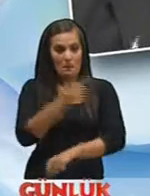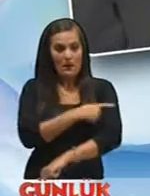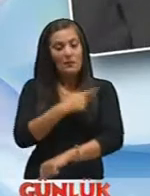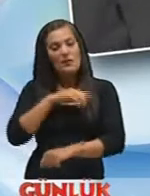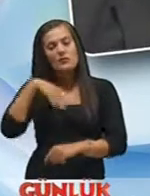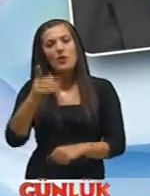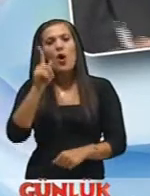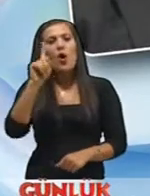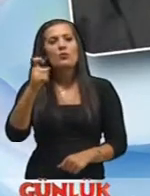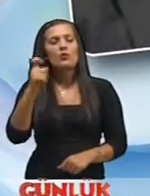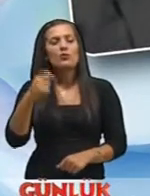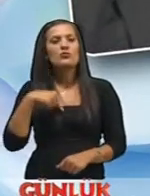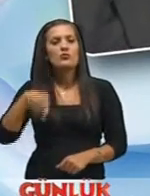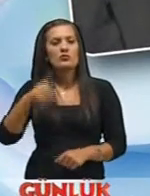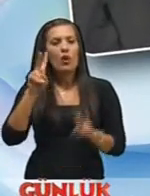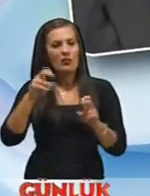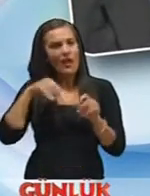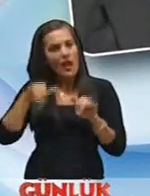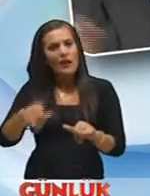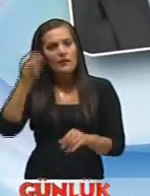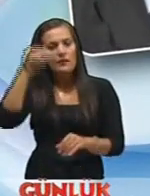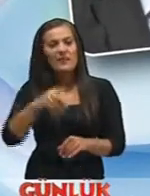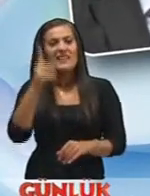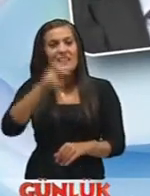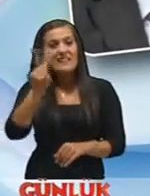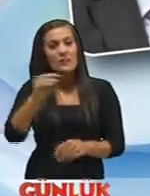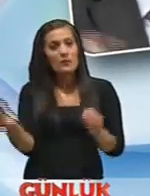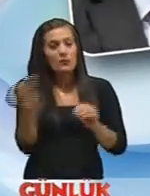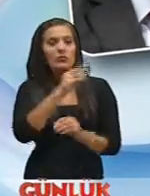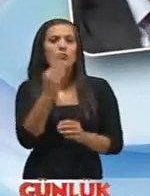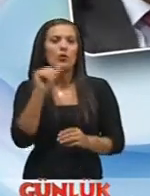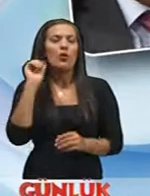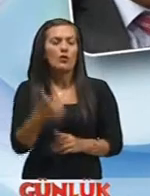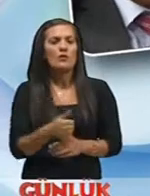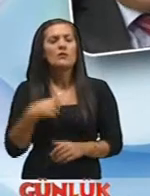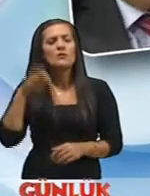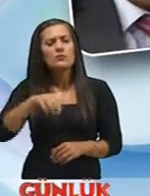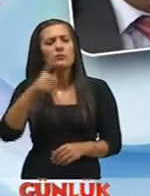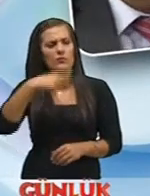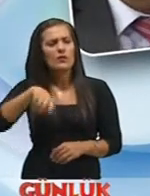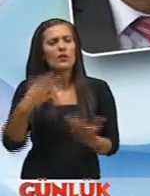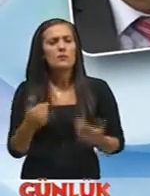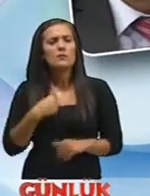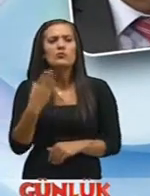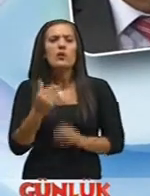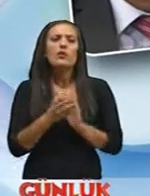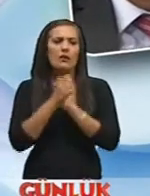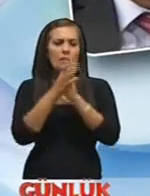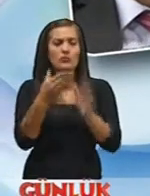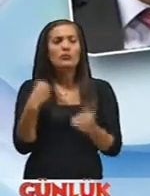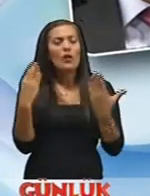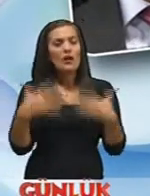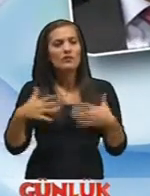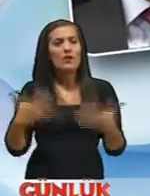Aynı konuda Benim birinci olması İlk 20'ye girmek de çok önemliydi Çok büyük bir gösterim Şimdi Bunları tabi biz çok takdir ediyoruz Çok